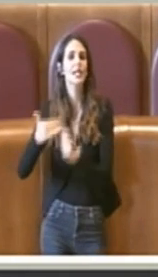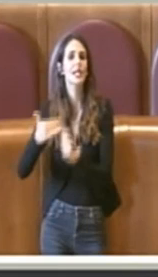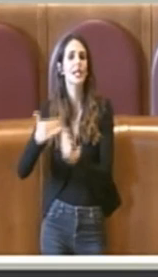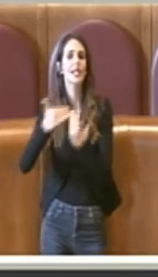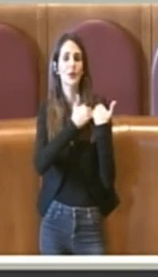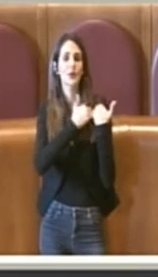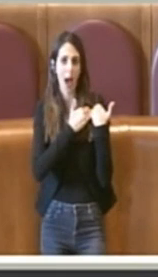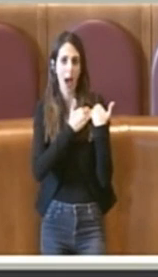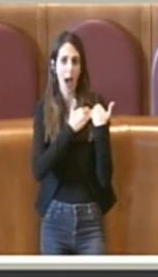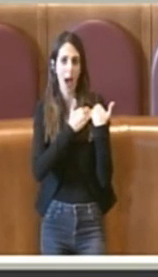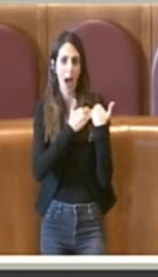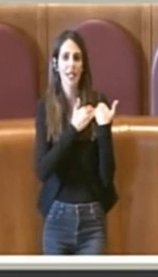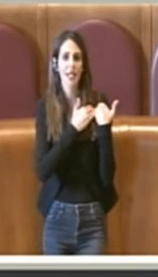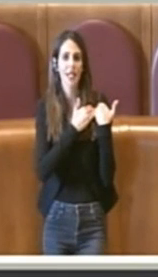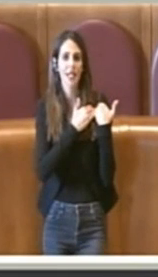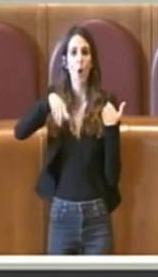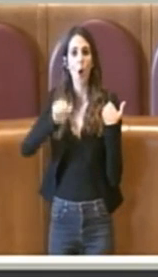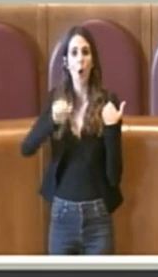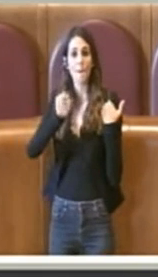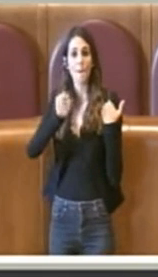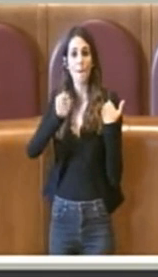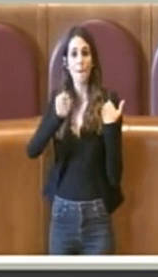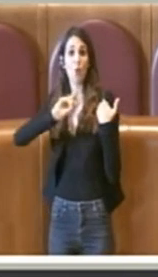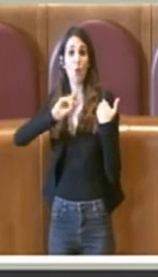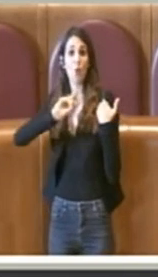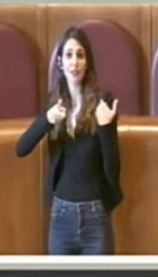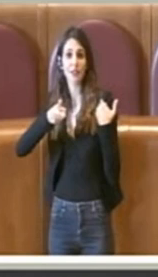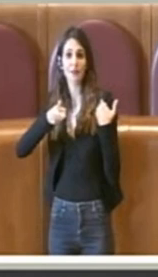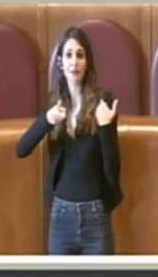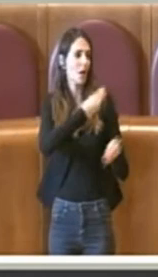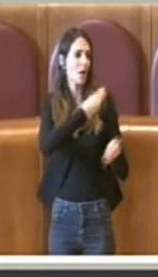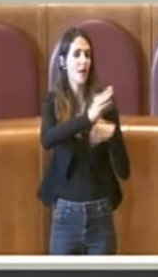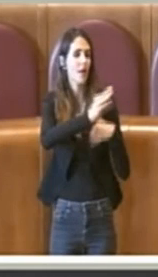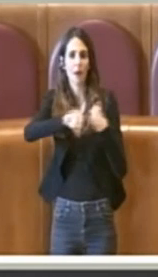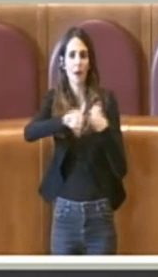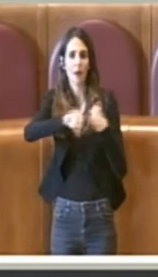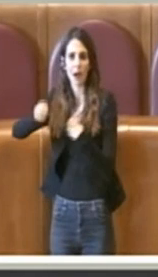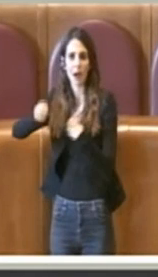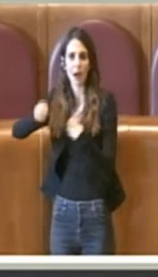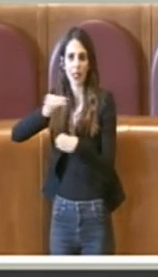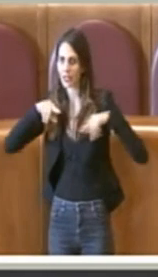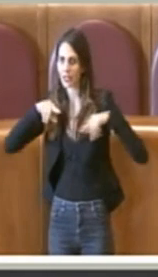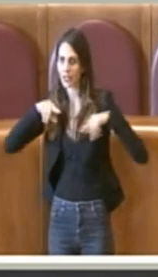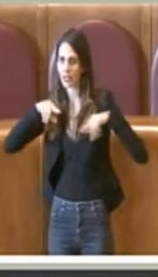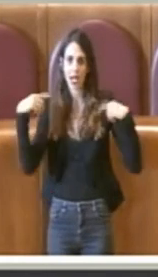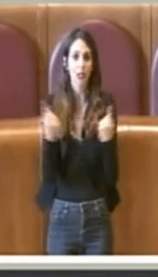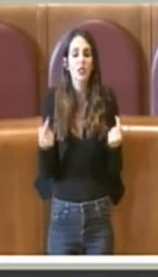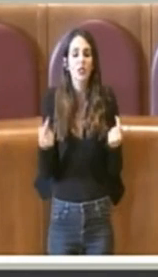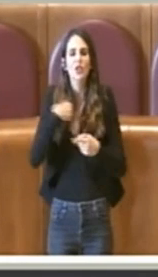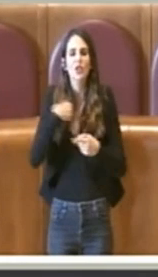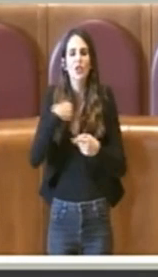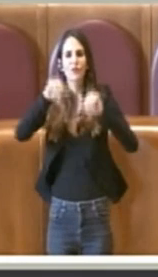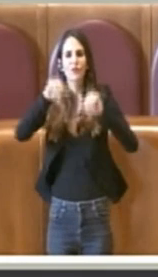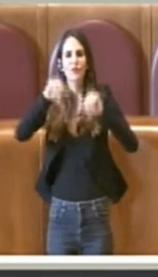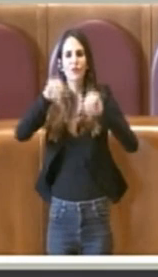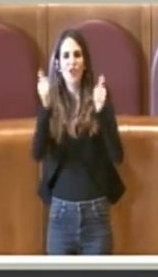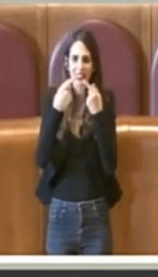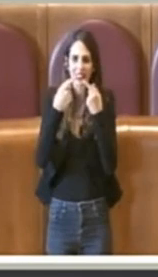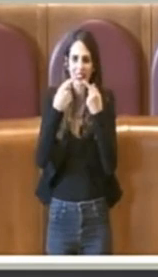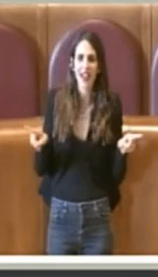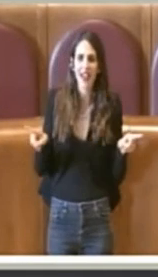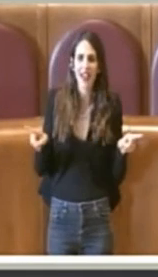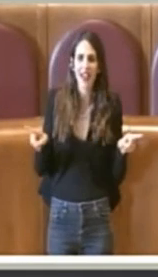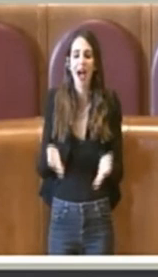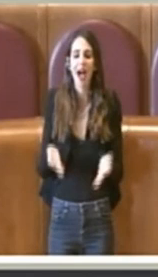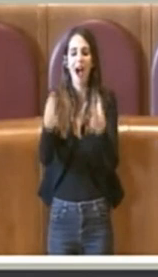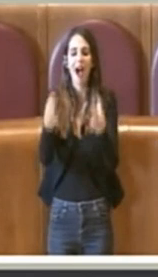PAU e poi ce l'ha girata in via informale. Quindi in questa forma piuttosto strana mi è arrivata